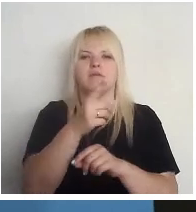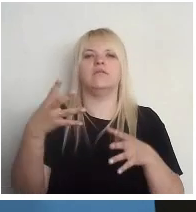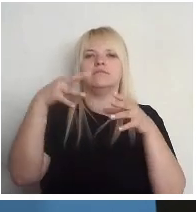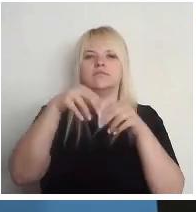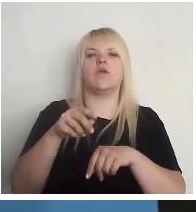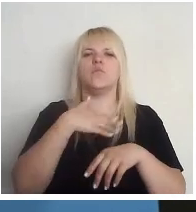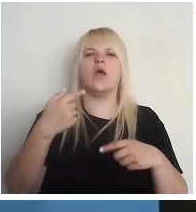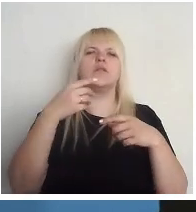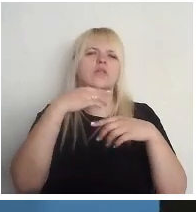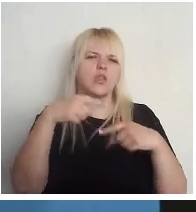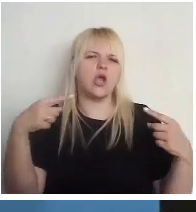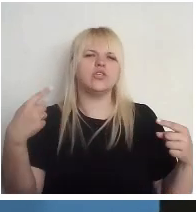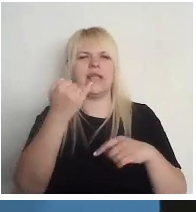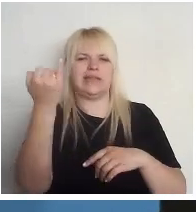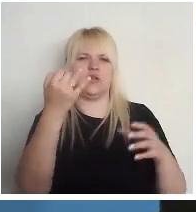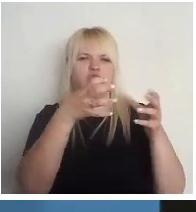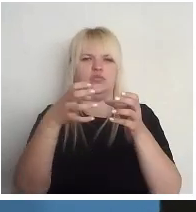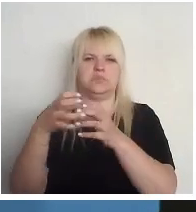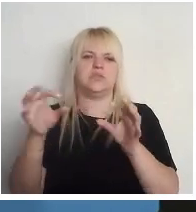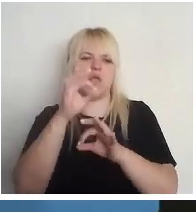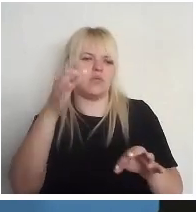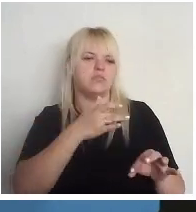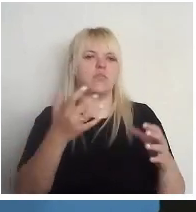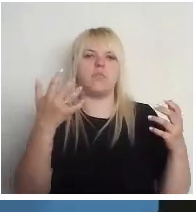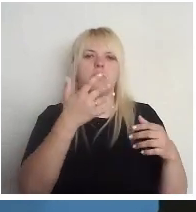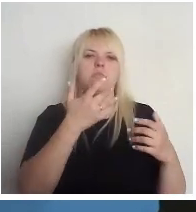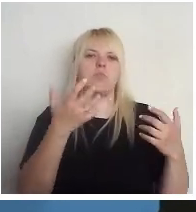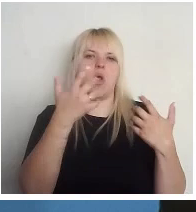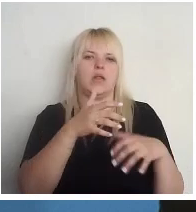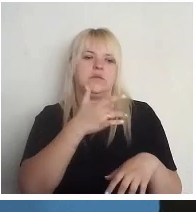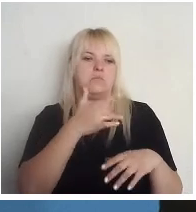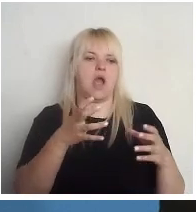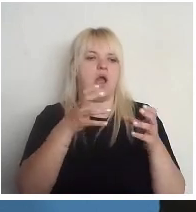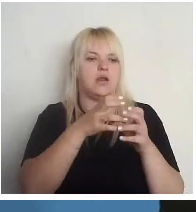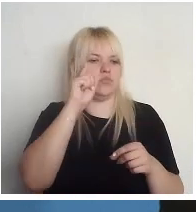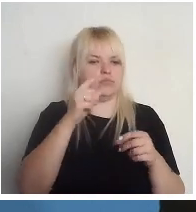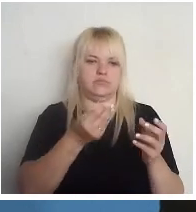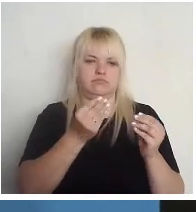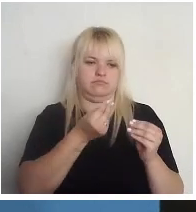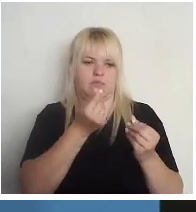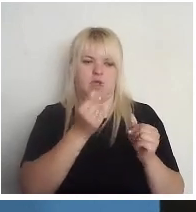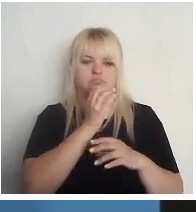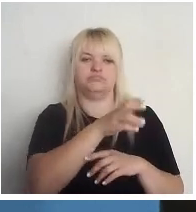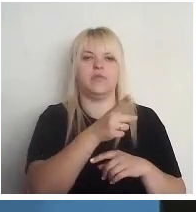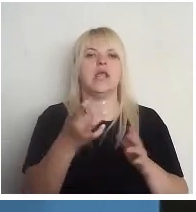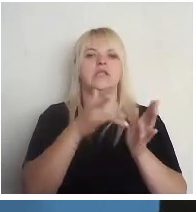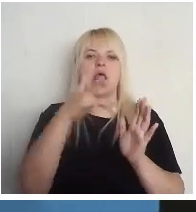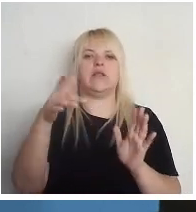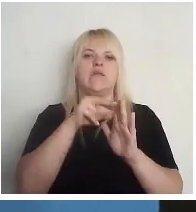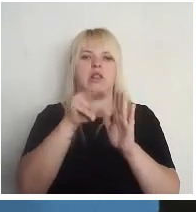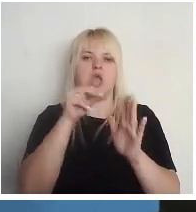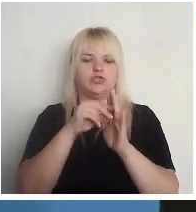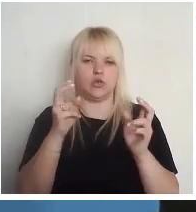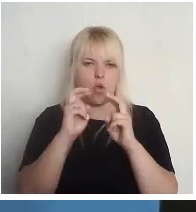dažādas interesu grupas, sākot ar politiskajām partijām, kas saņem finansējumu, protams, centrālo vēlēšanu komisiju pašvaldību